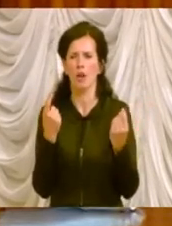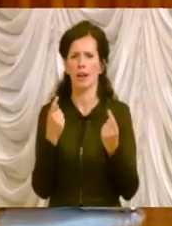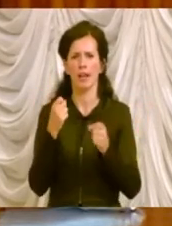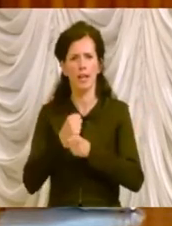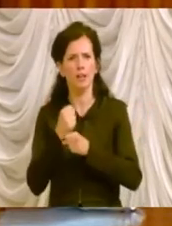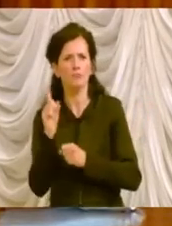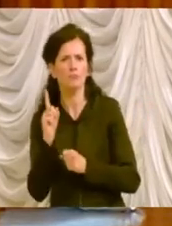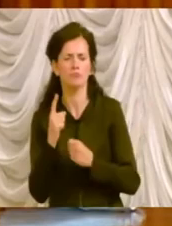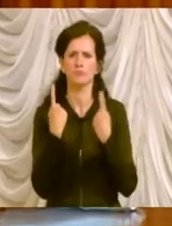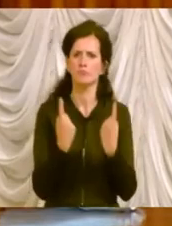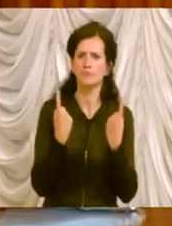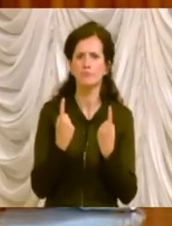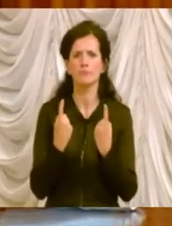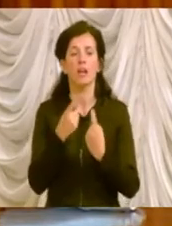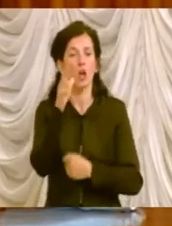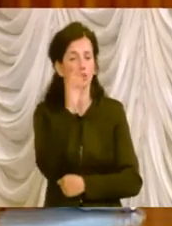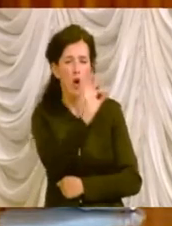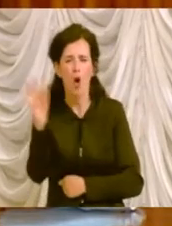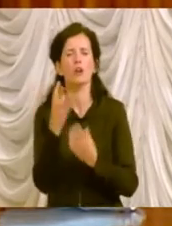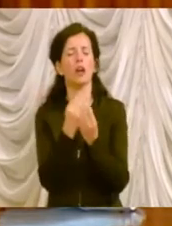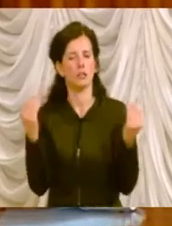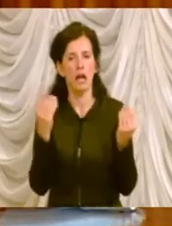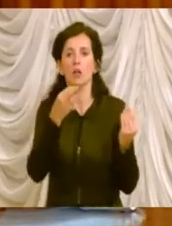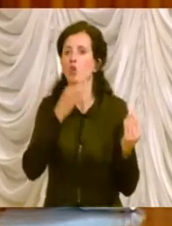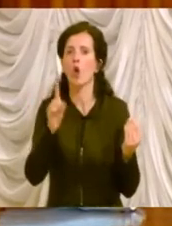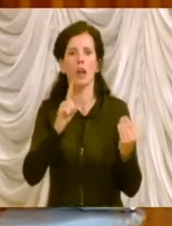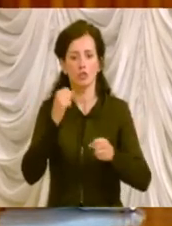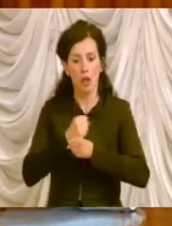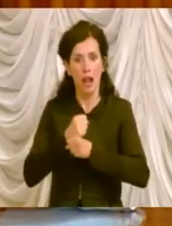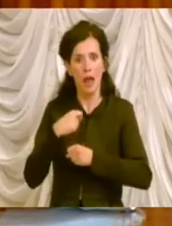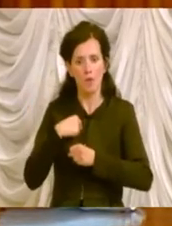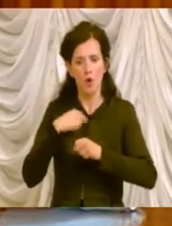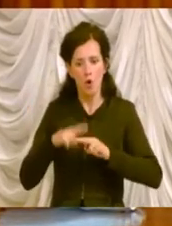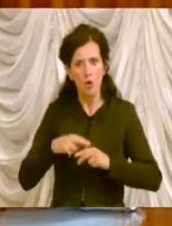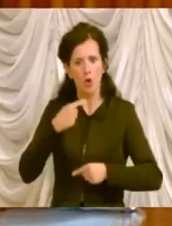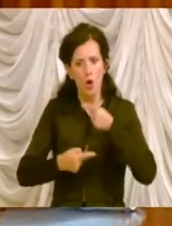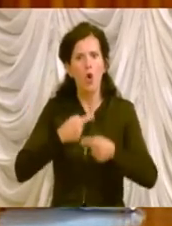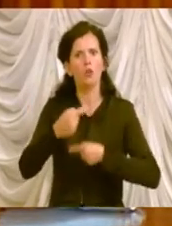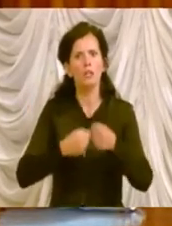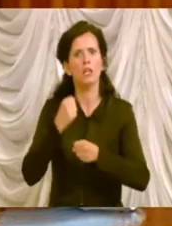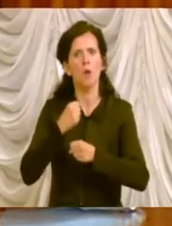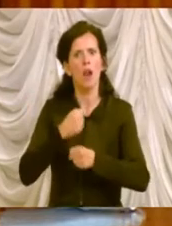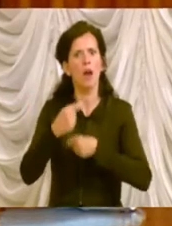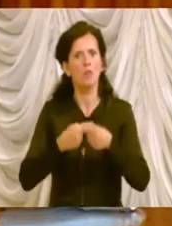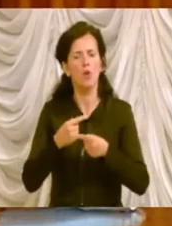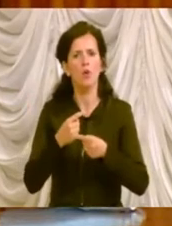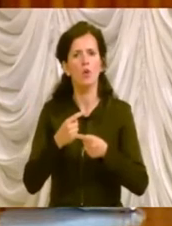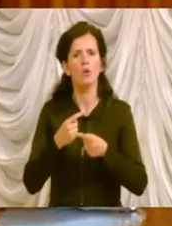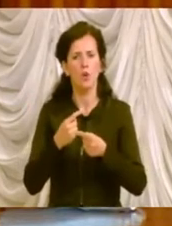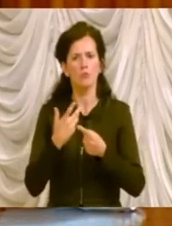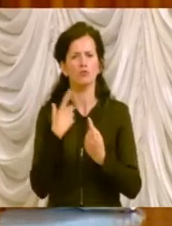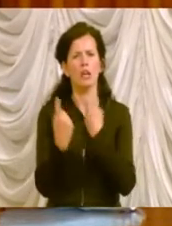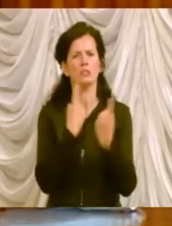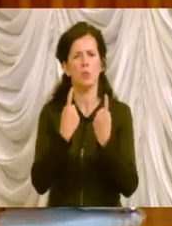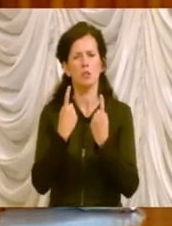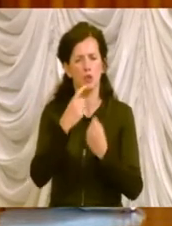riescono sempre a mantenere il loro posto di lavoro e a continuare a lavorare. A volte sono costrette a lasciare